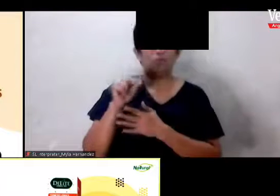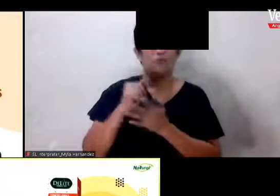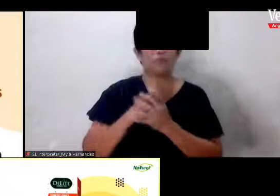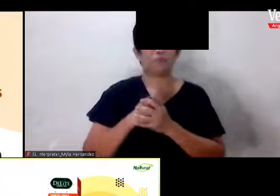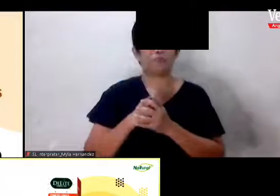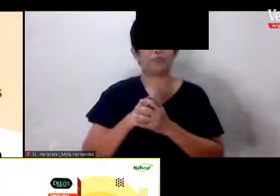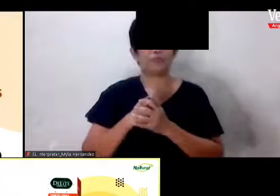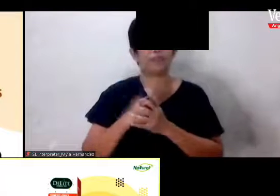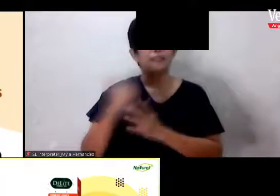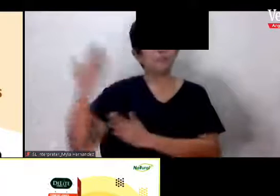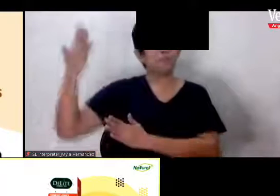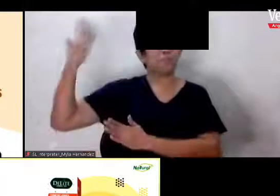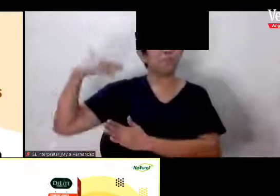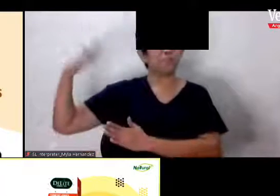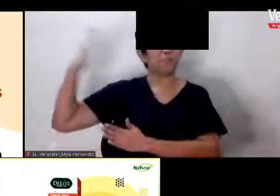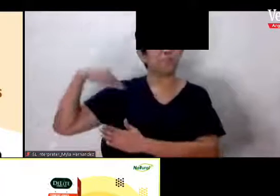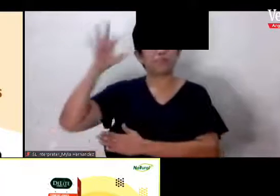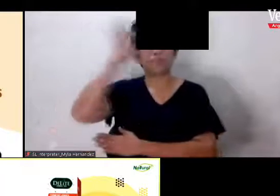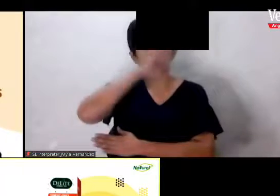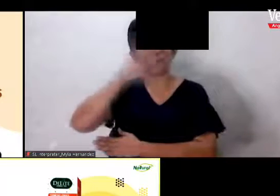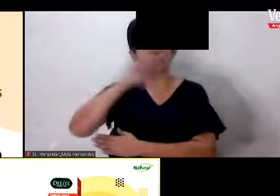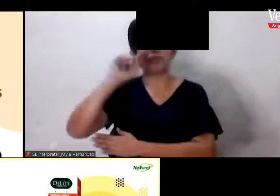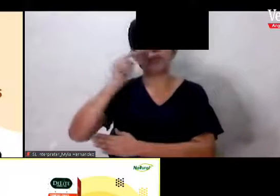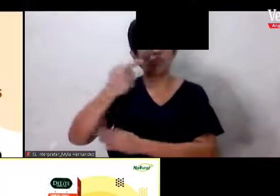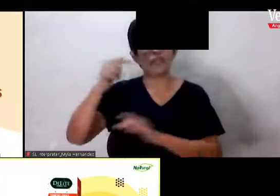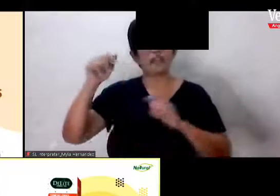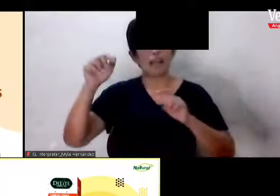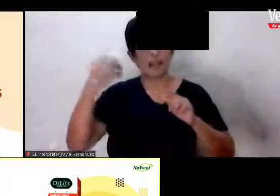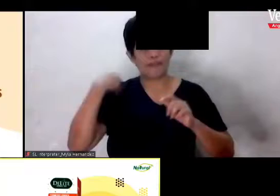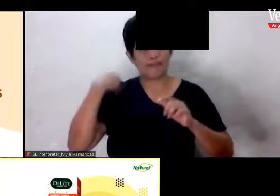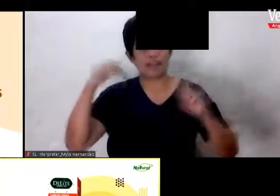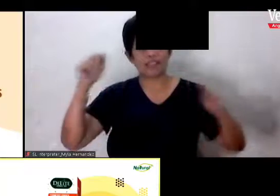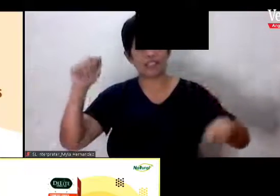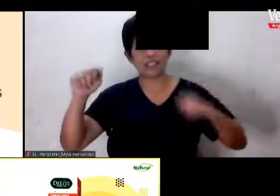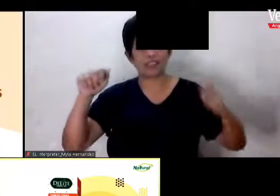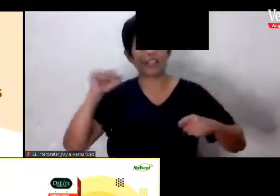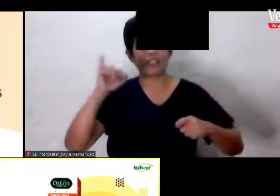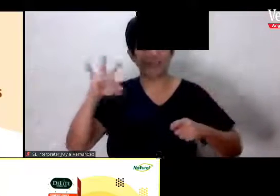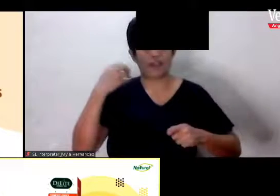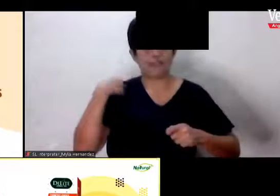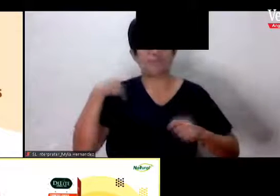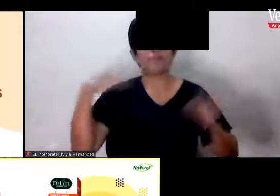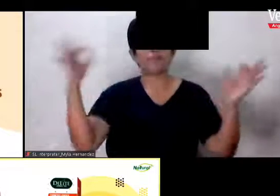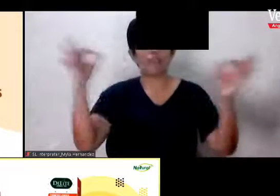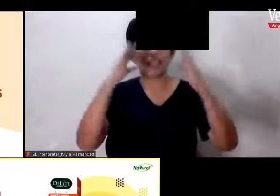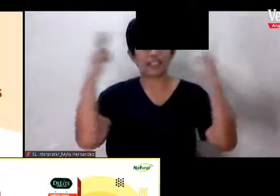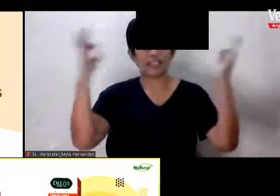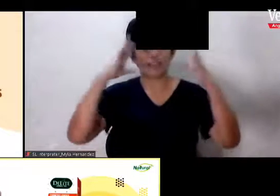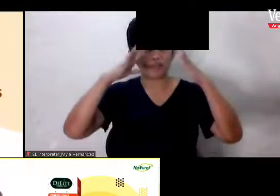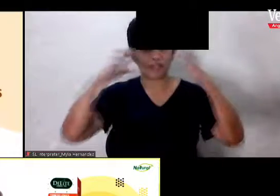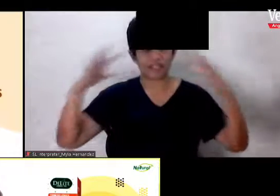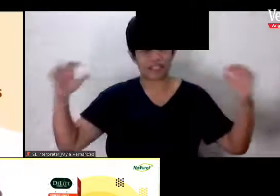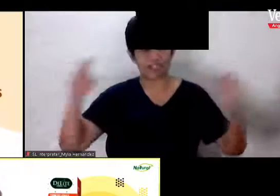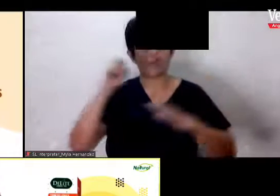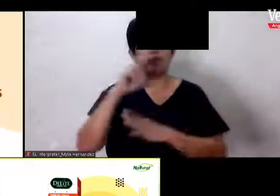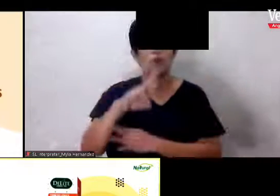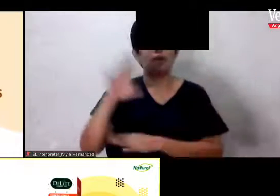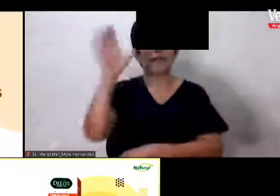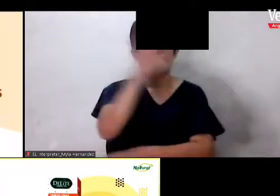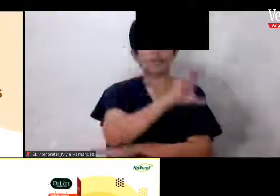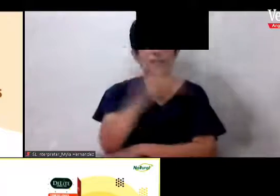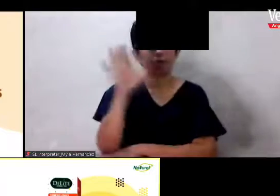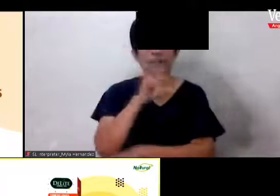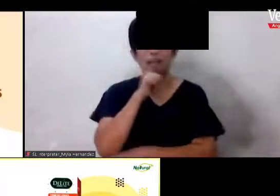sinuunang Pilipino Naglelechon lang sila kung may fiesta Once a year Fiesta at Pasko Hindi naman